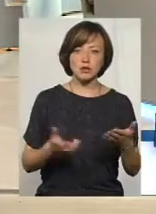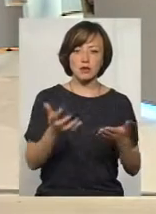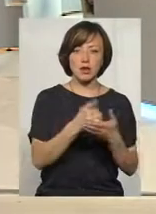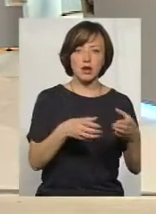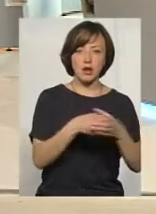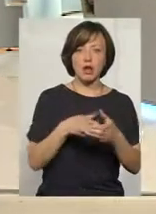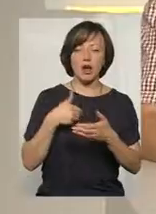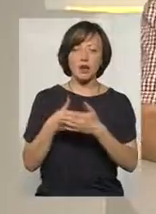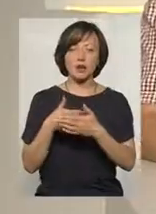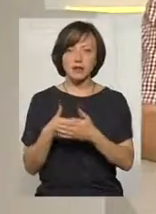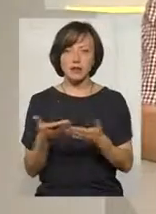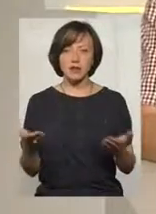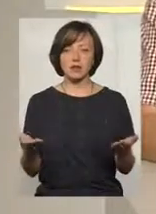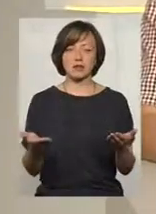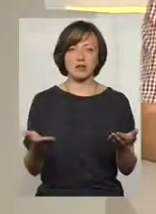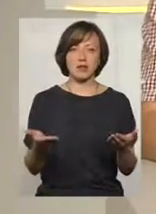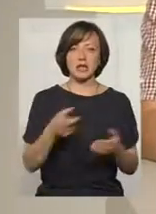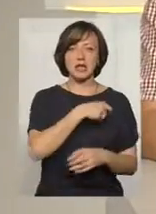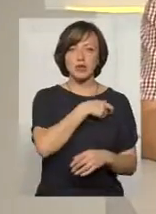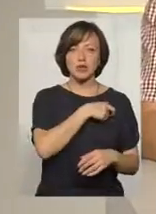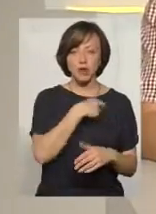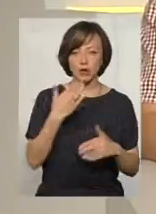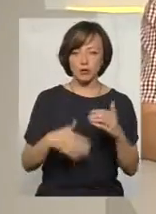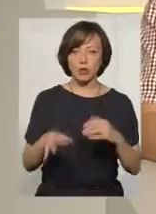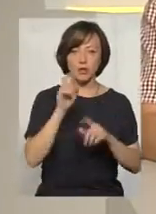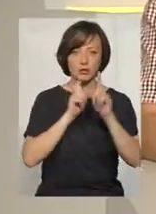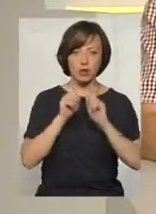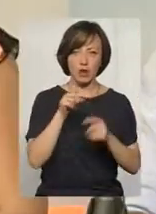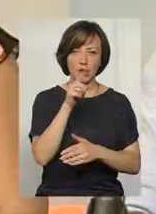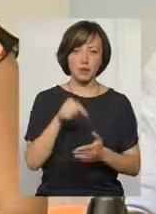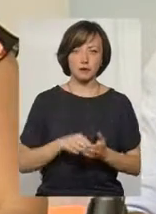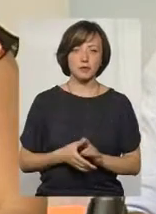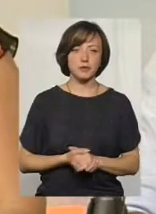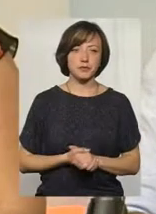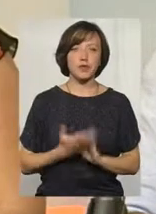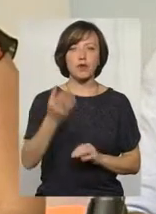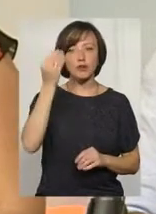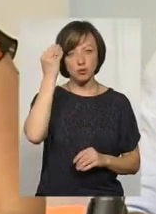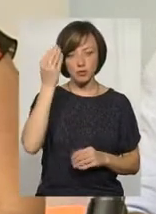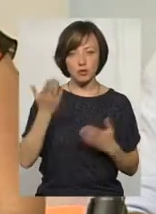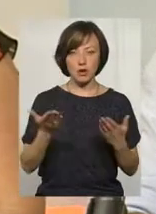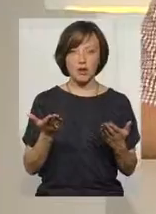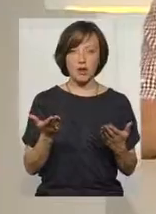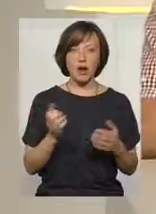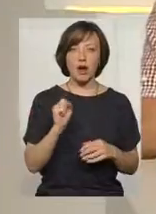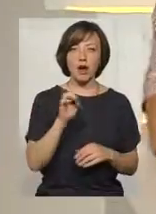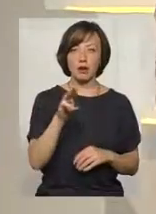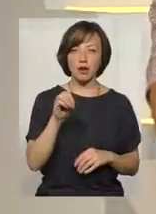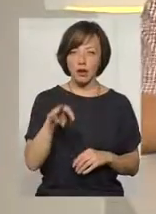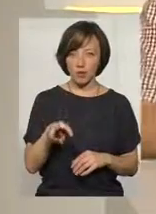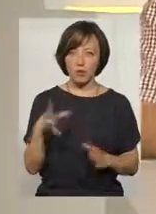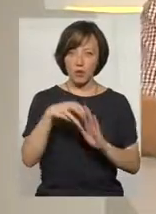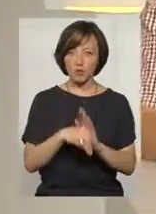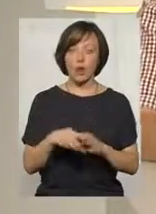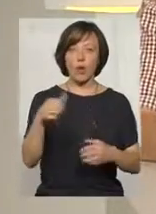там громадські активісти, депутати вже обласної ради? От ваша думка. Тим паче, пан Артем входив до складу